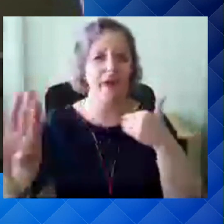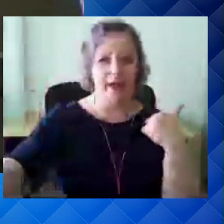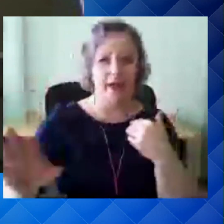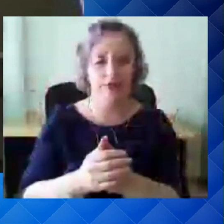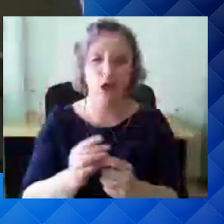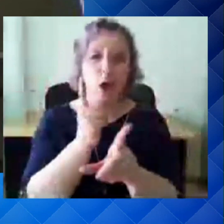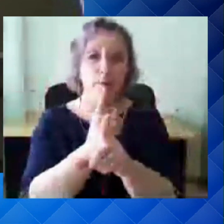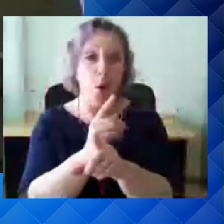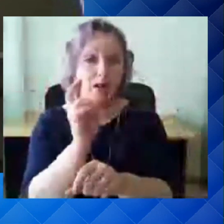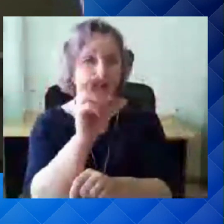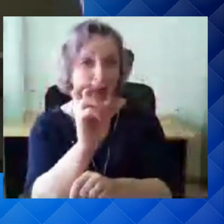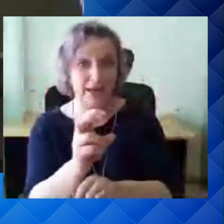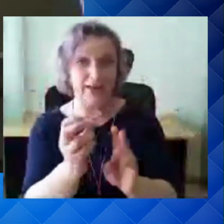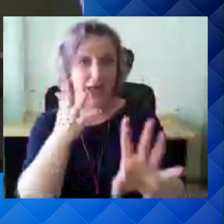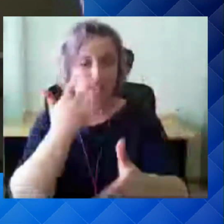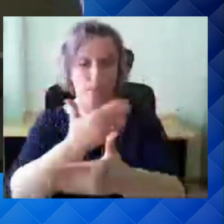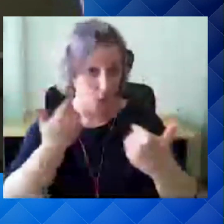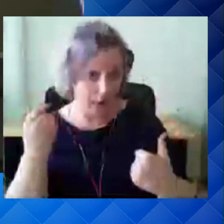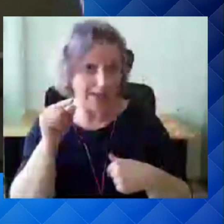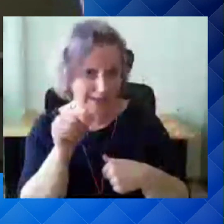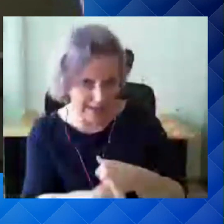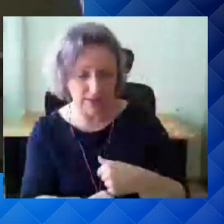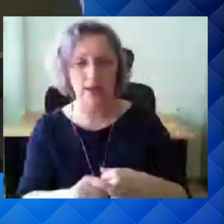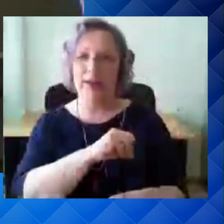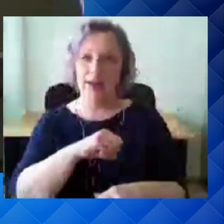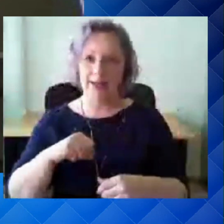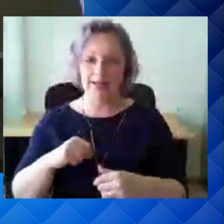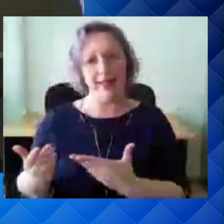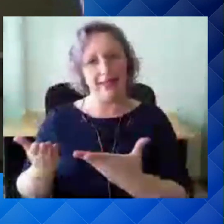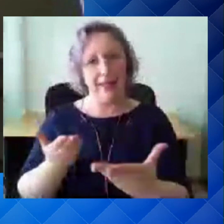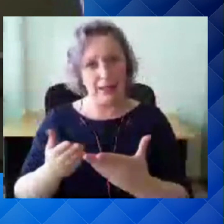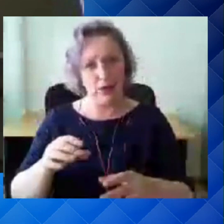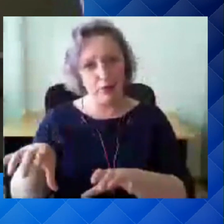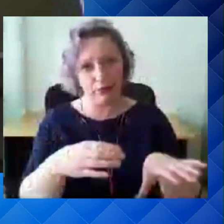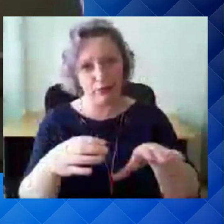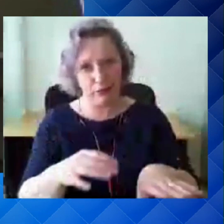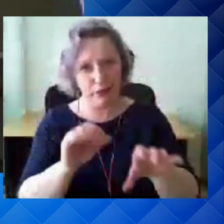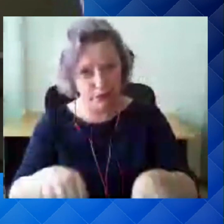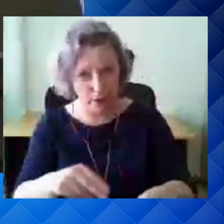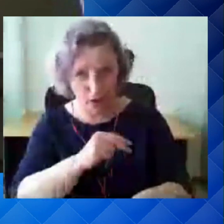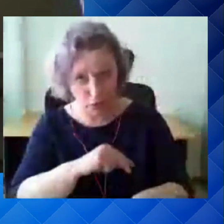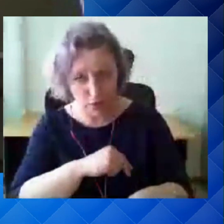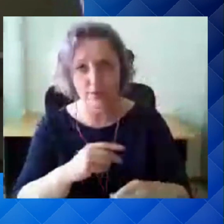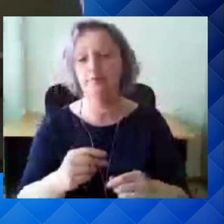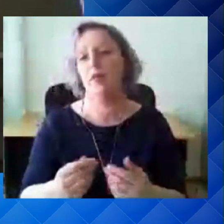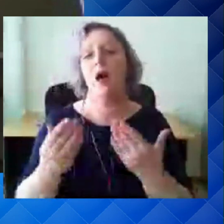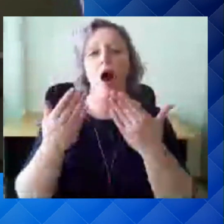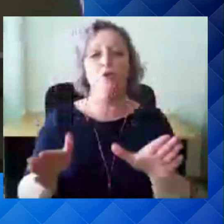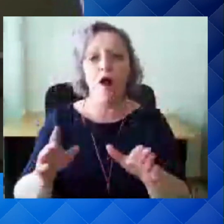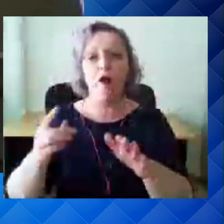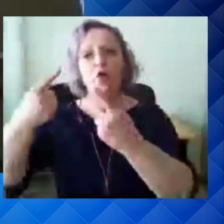poes, kui pole järjekordi, kasutan iseteenindusvõimalusi. Ma jätkan avalikes siseruumides maskikandmist.